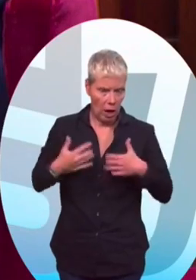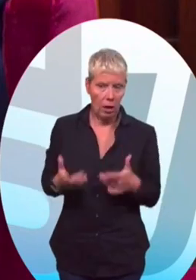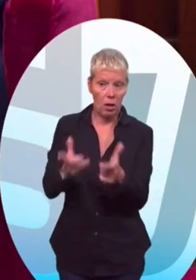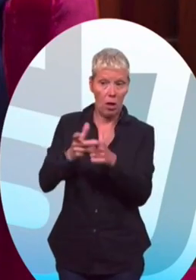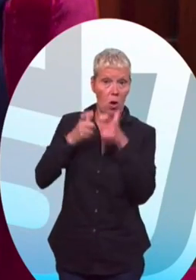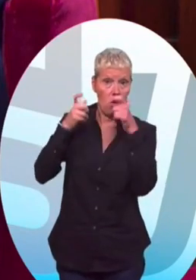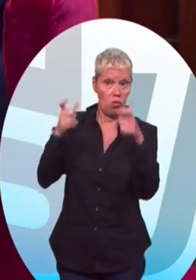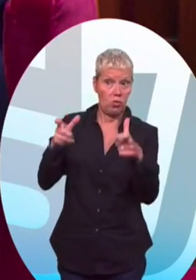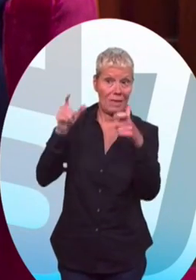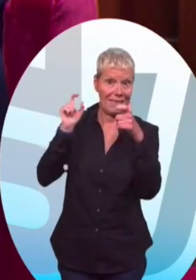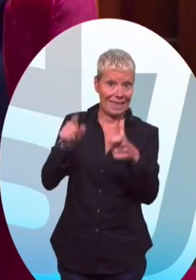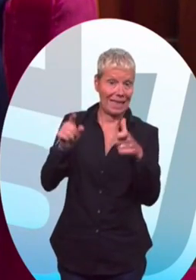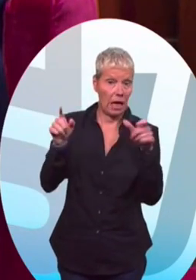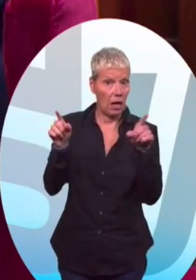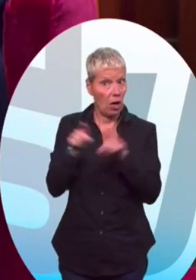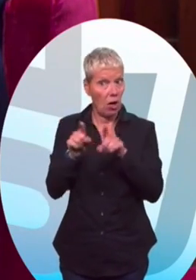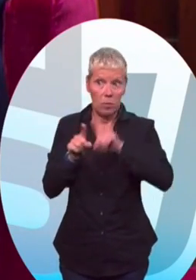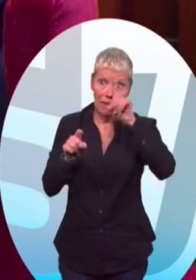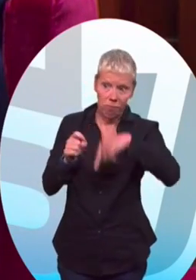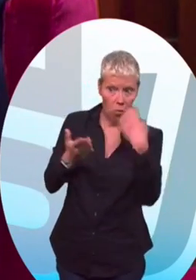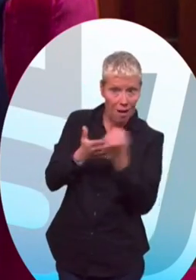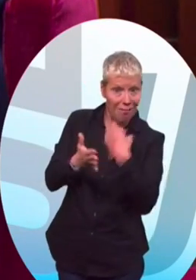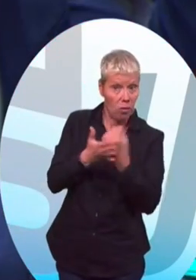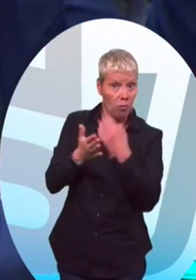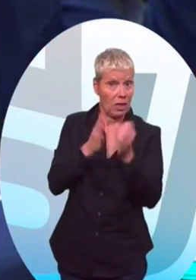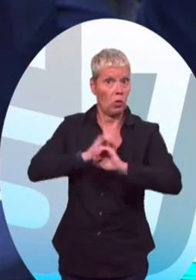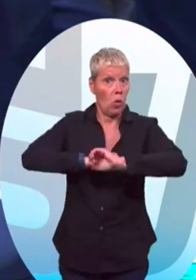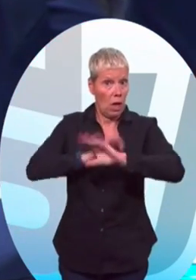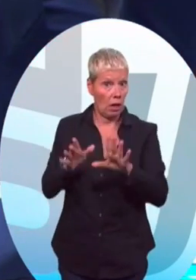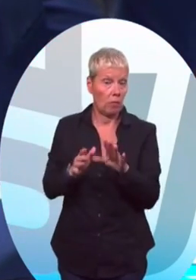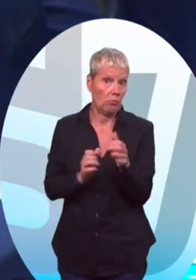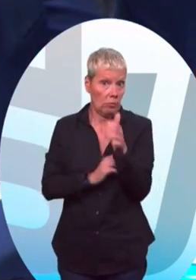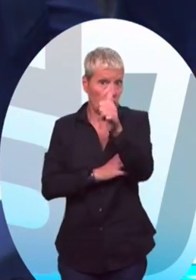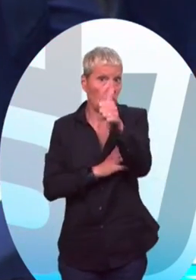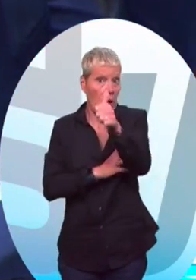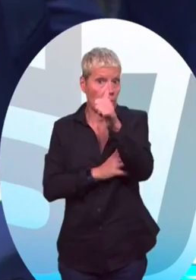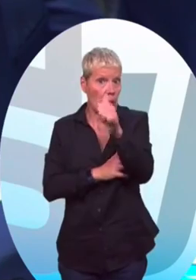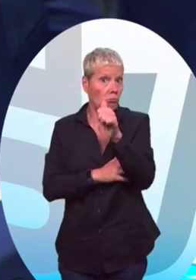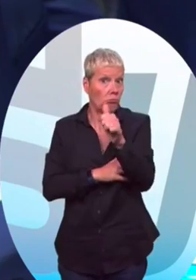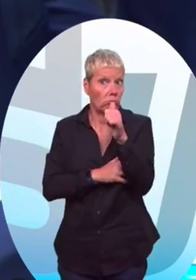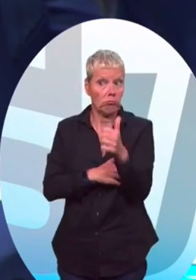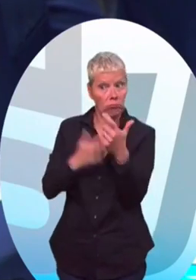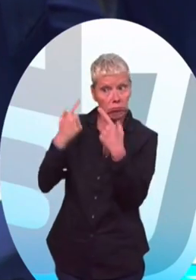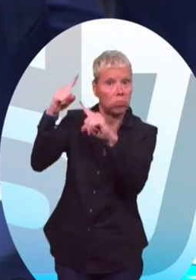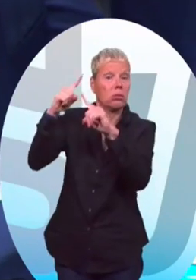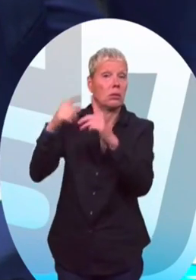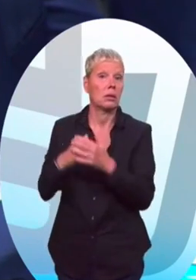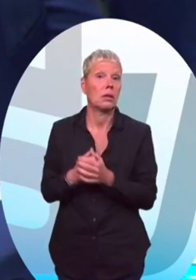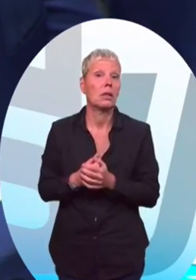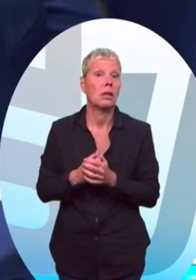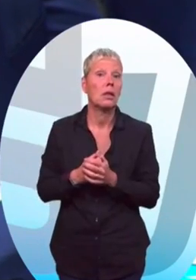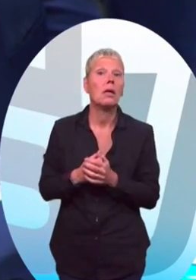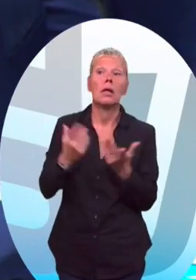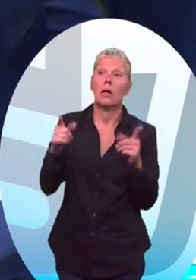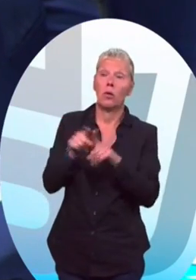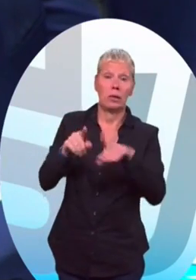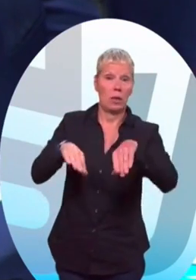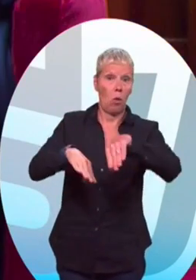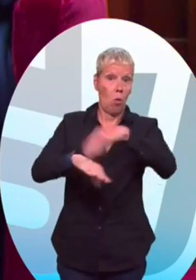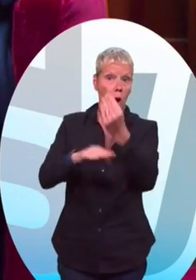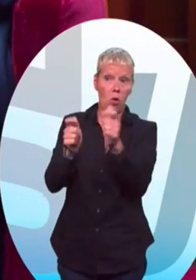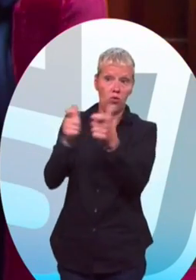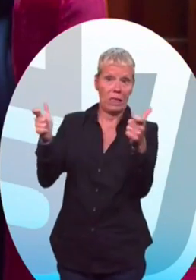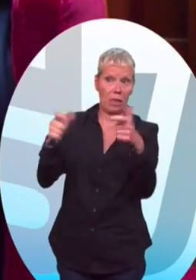c'est une exigence de transparence que vous avez vous-même revendiquée. Rouen-Lubrizol,'est donc,